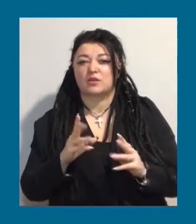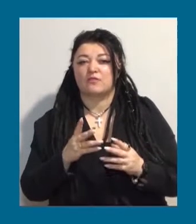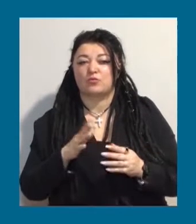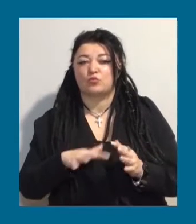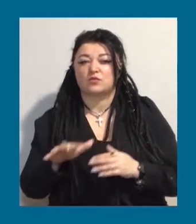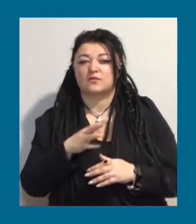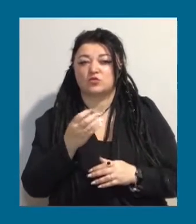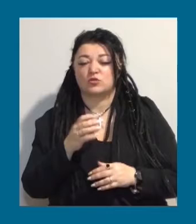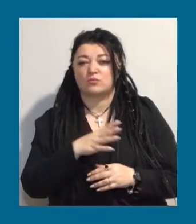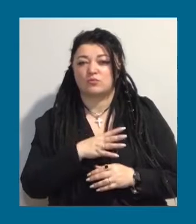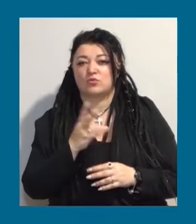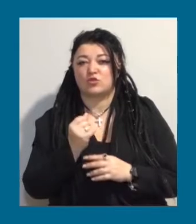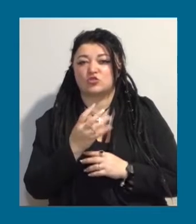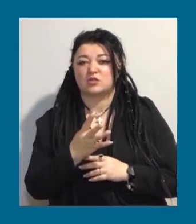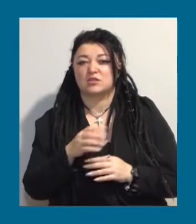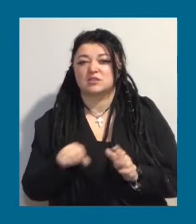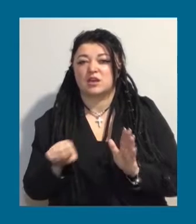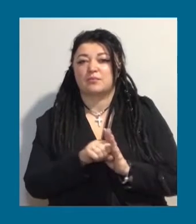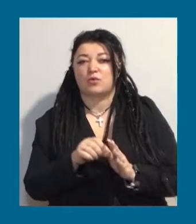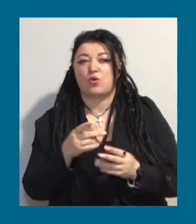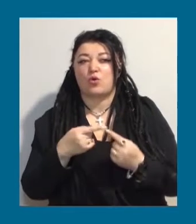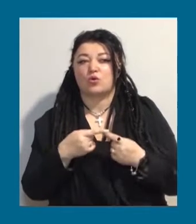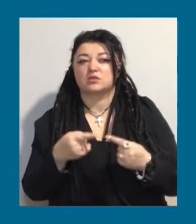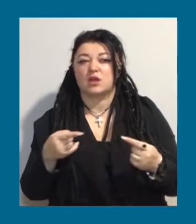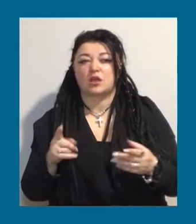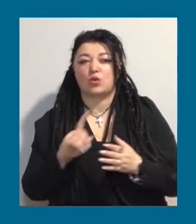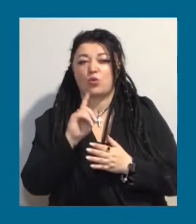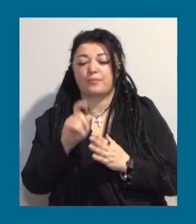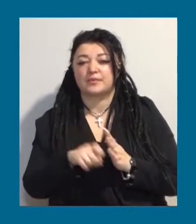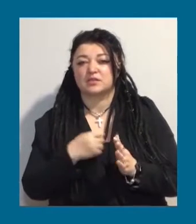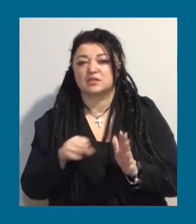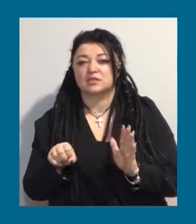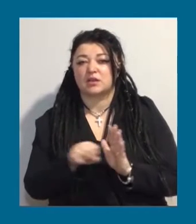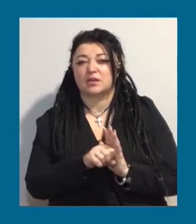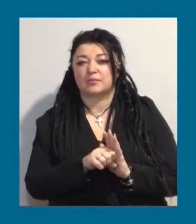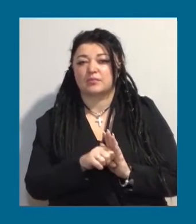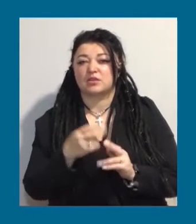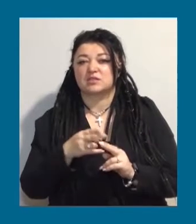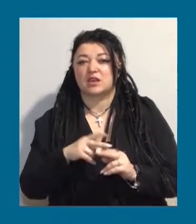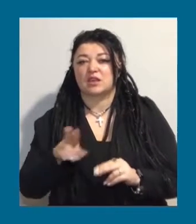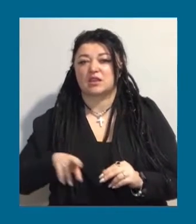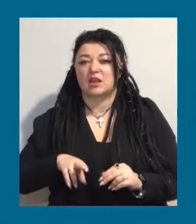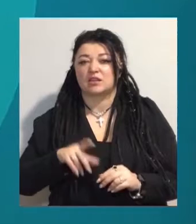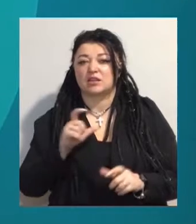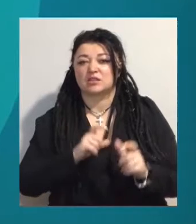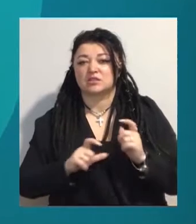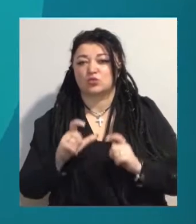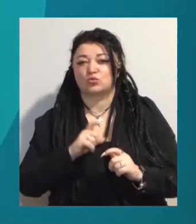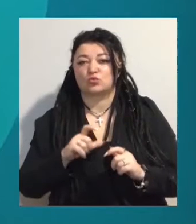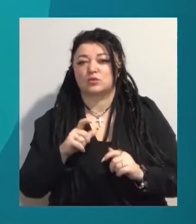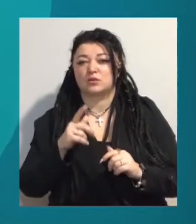загиблих осіб. Останній опізнаний загиблий – це директор інституту морської біології.